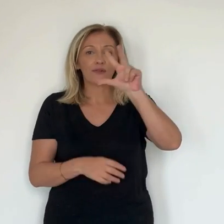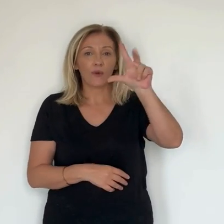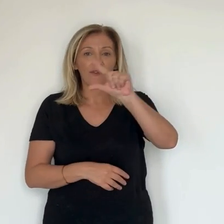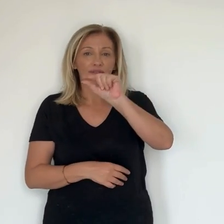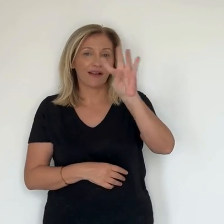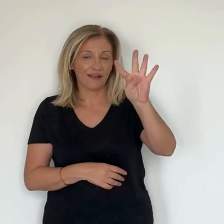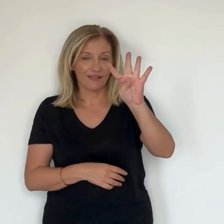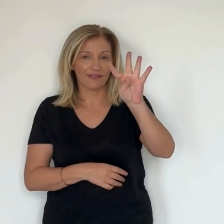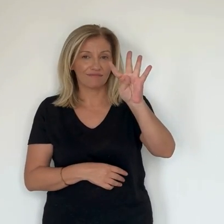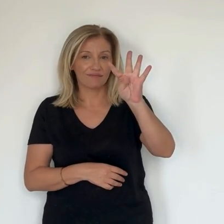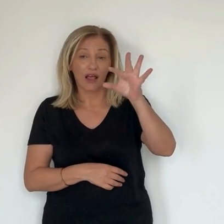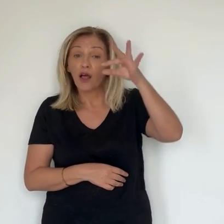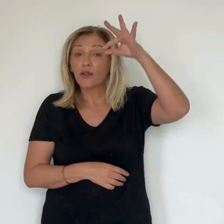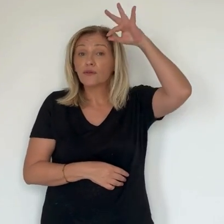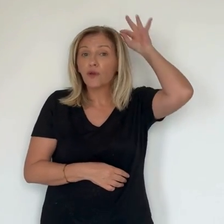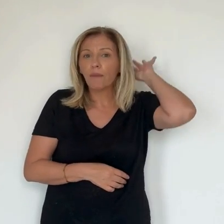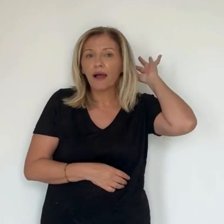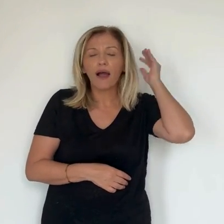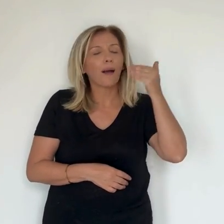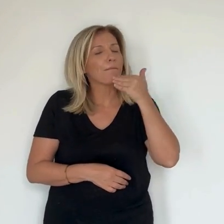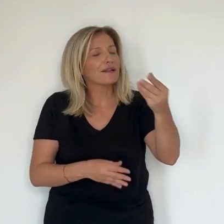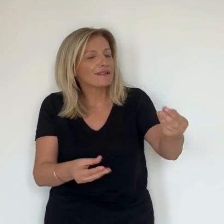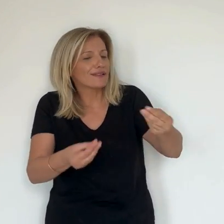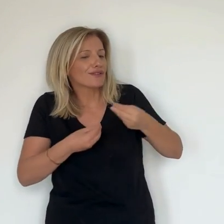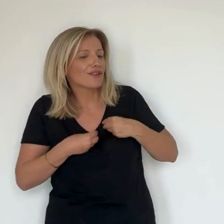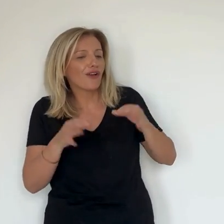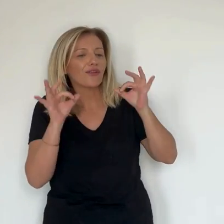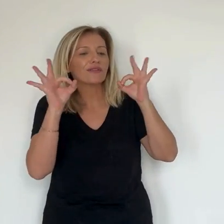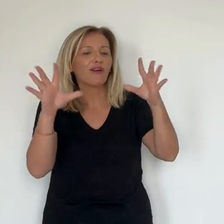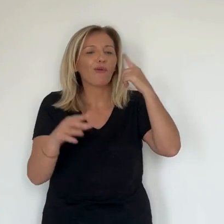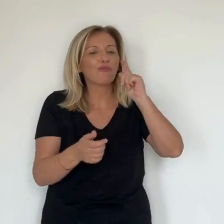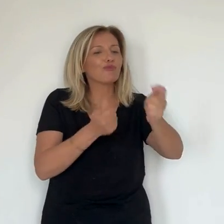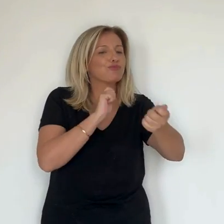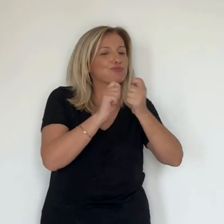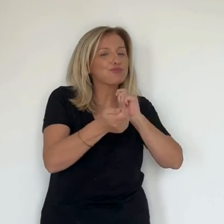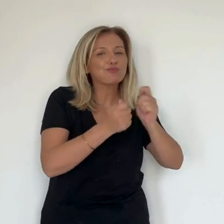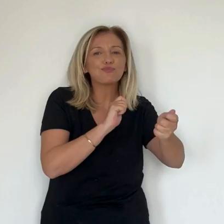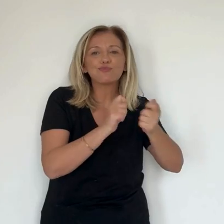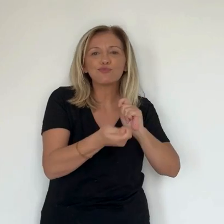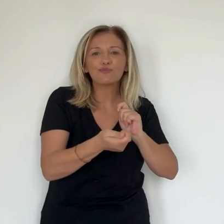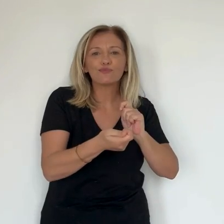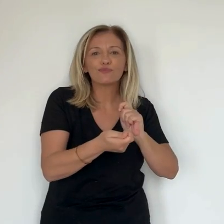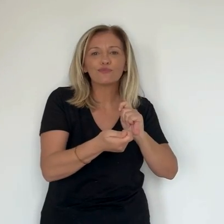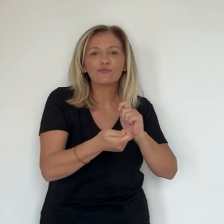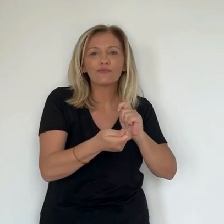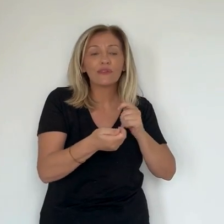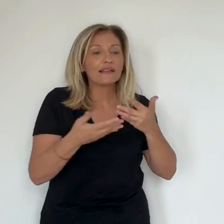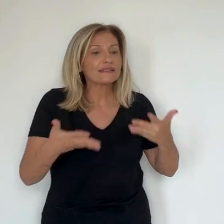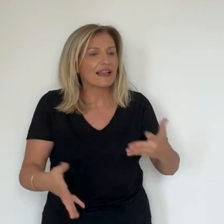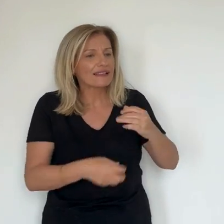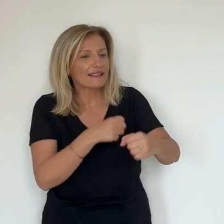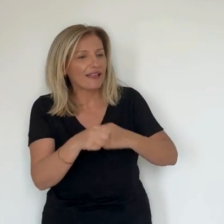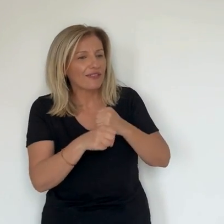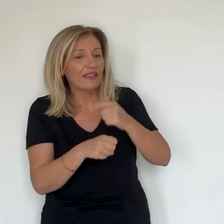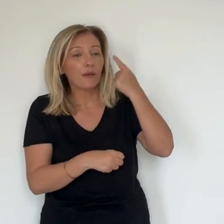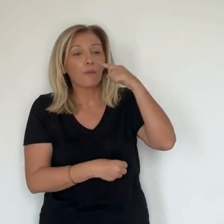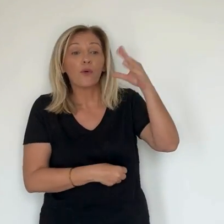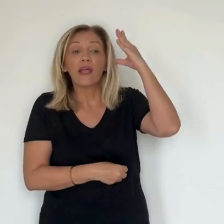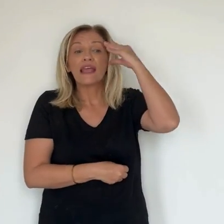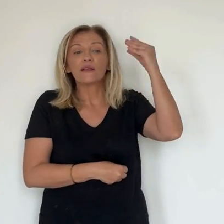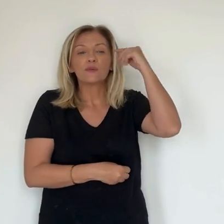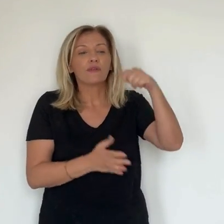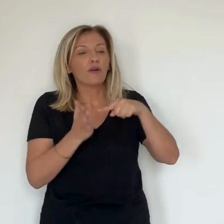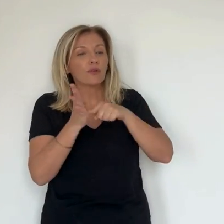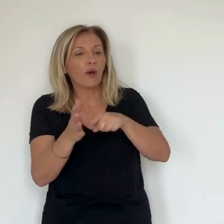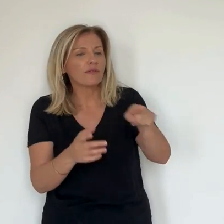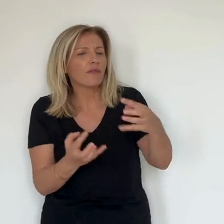Christiane Taubira, merci de nous accorder cet entretien. Quel message vous avez eu envie d'adresser aux étudiants de droit de cette année ? Alors d